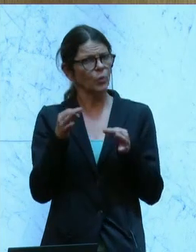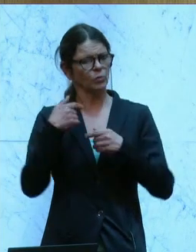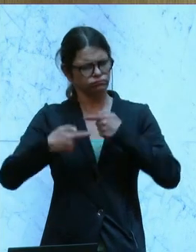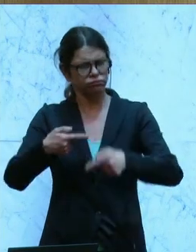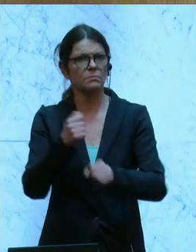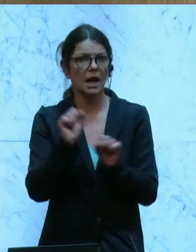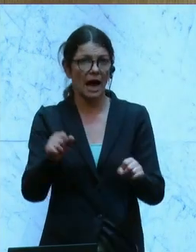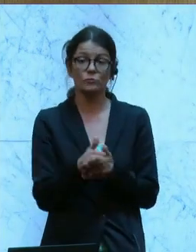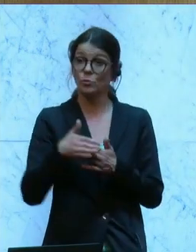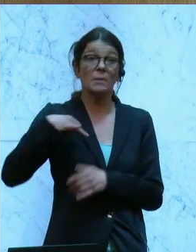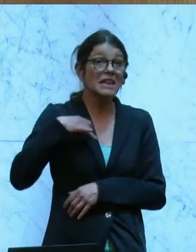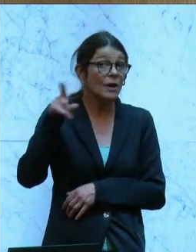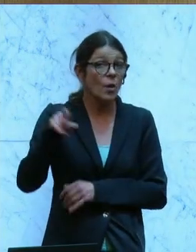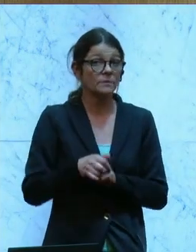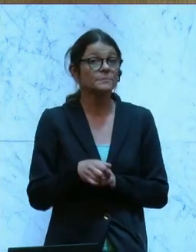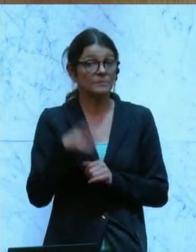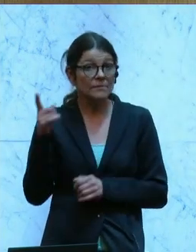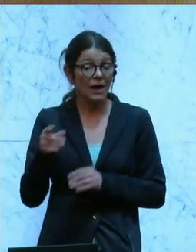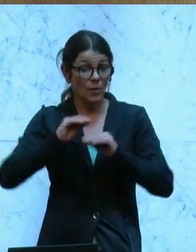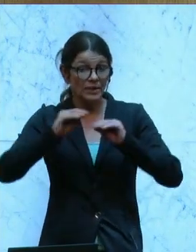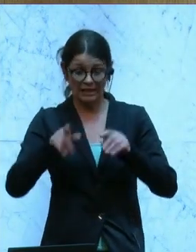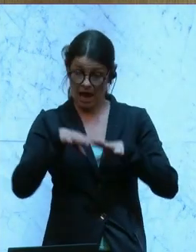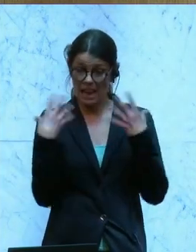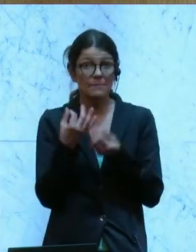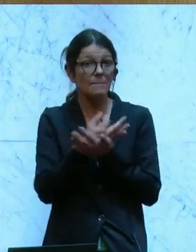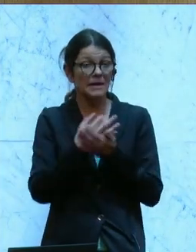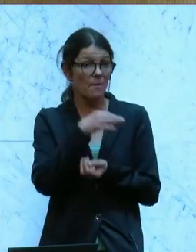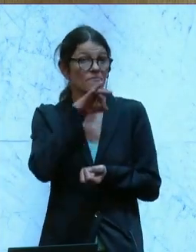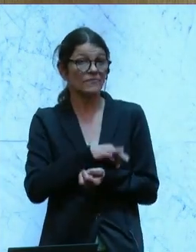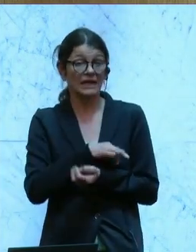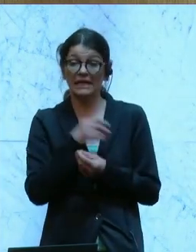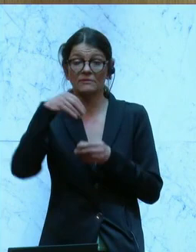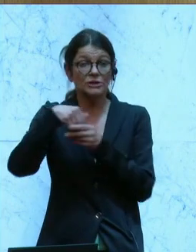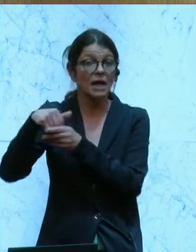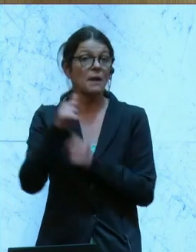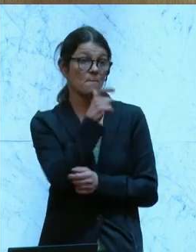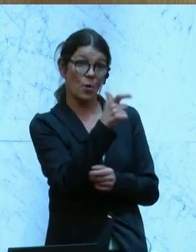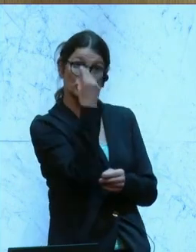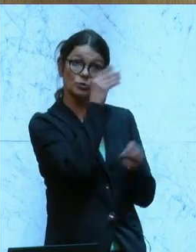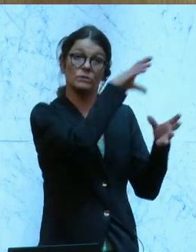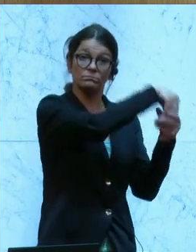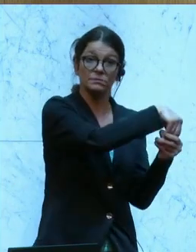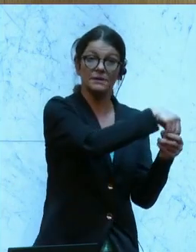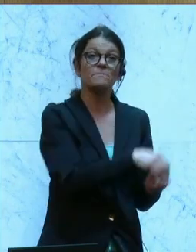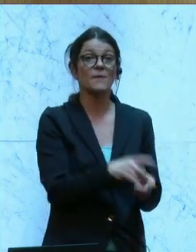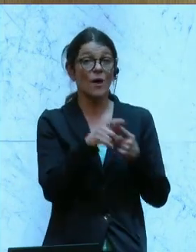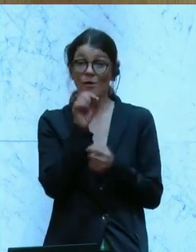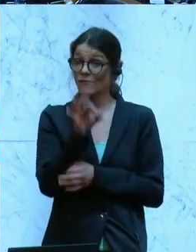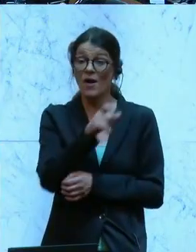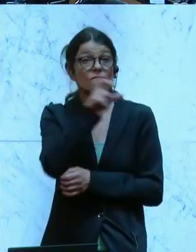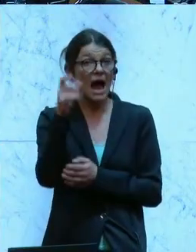Beispielsweise nämlich Tirol her. Hier der Unterricht in den allgemein bildenden Pflichtgegenständen wird in der Berufsschule integriert. Für die